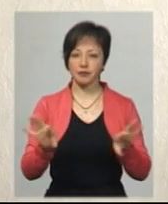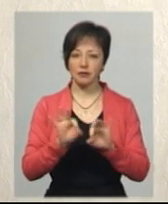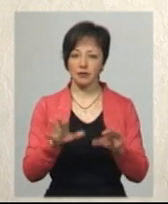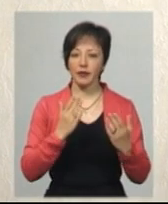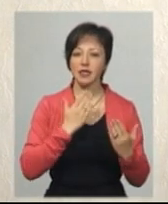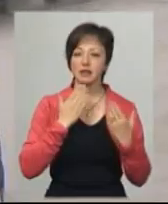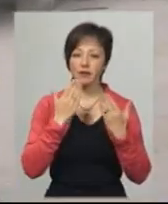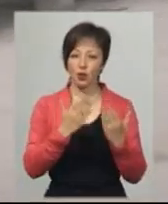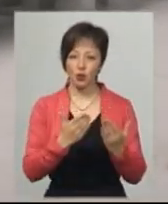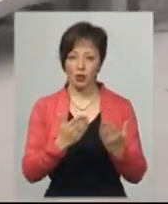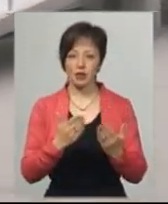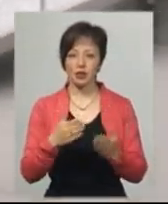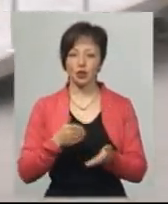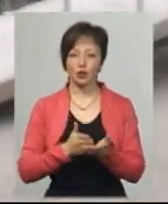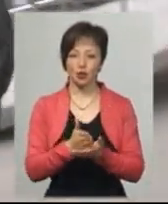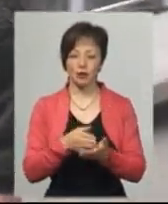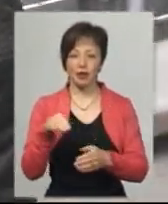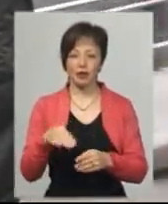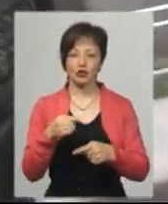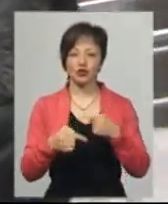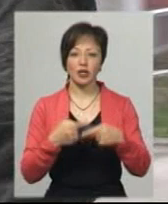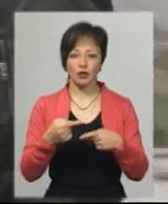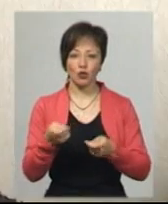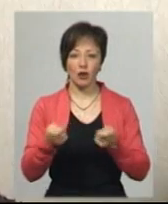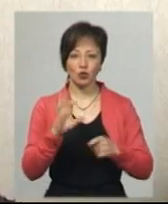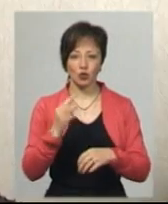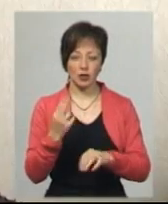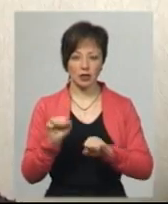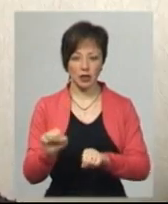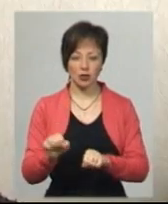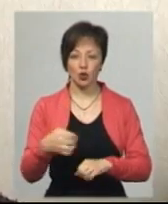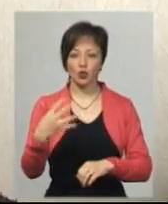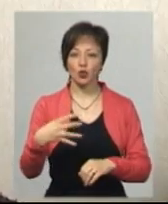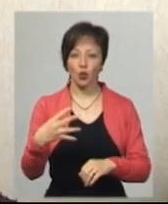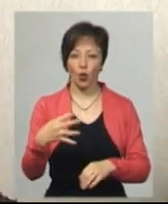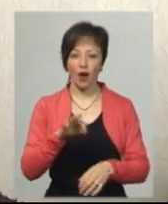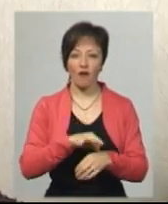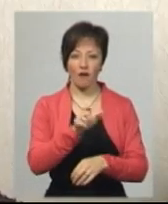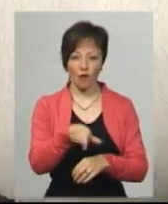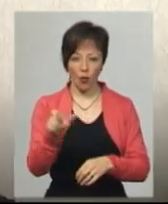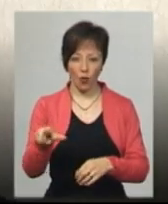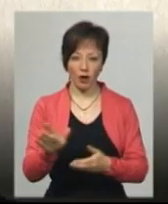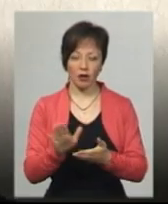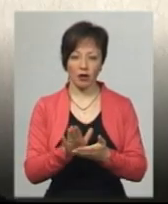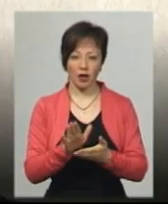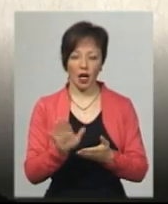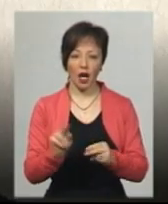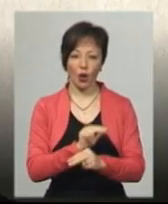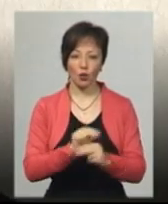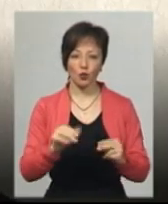звернулись до цієї служби через Хмельницьке управління соціального захисту. 40 гемодіалізних хворих, які лікуються в нашому